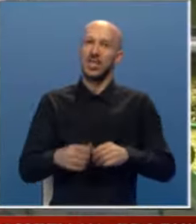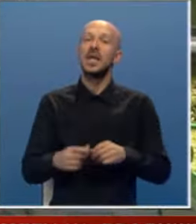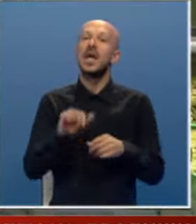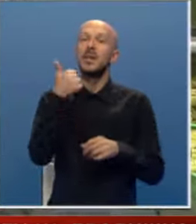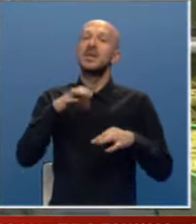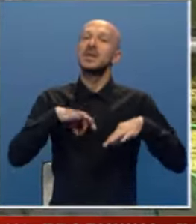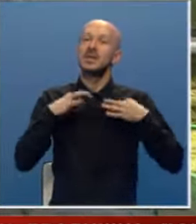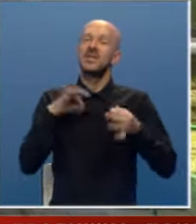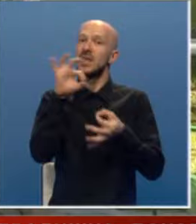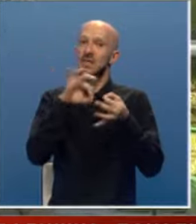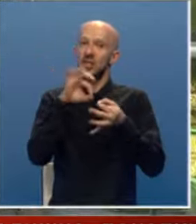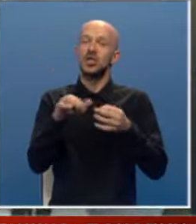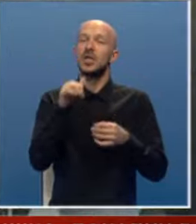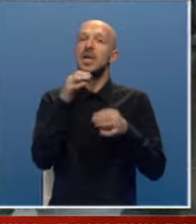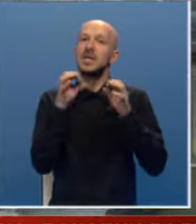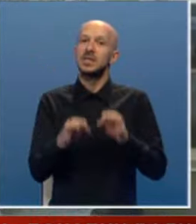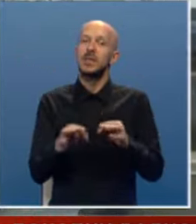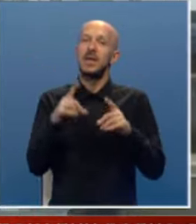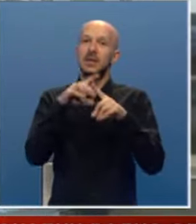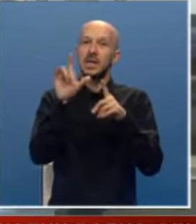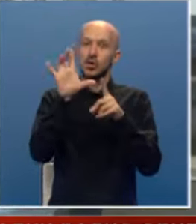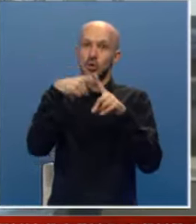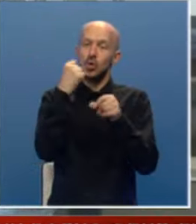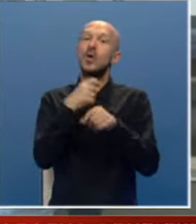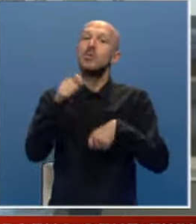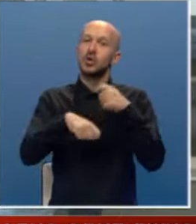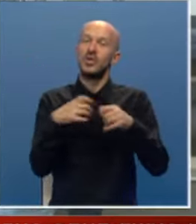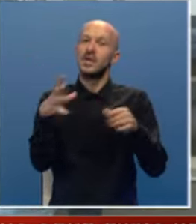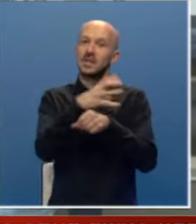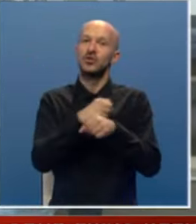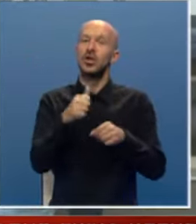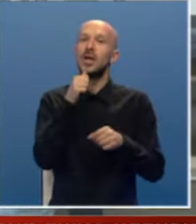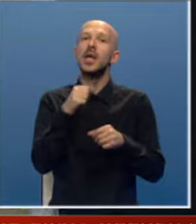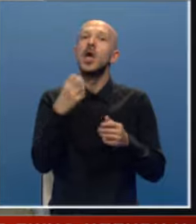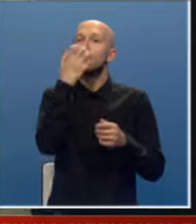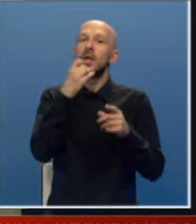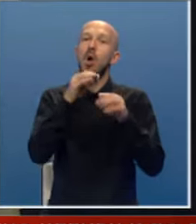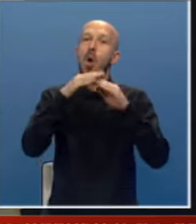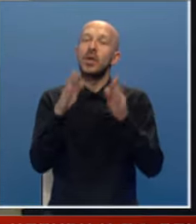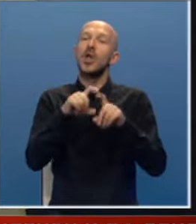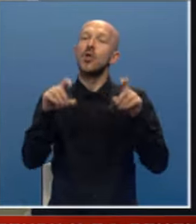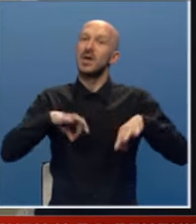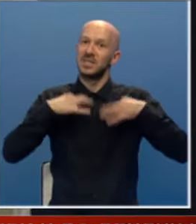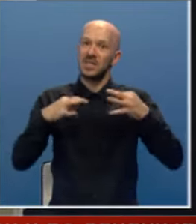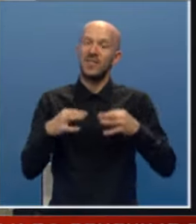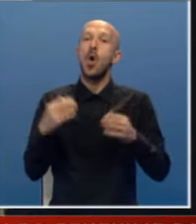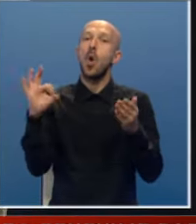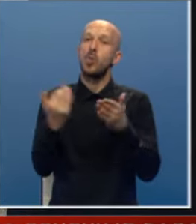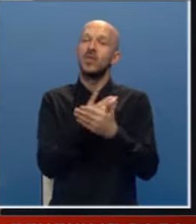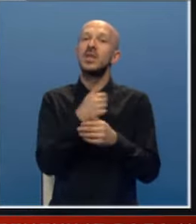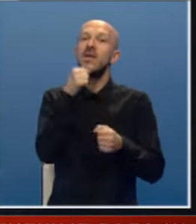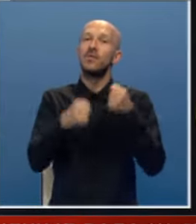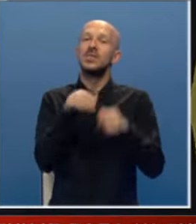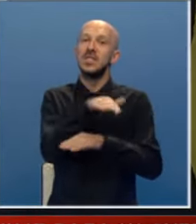primarne zdravstvene zaštite i stabilnog trezorskog poslovanja. Završena je i toplifikacija objekta Doma zdravlja, obnobljen je i